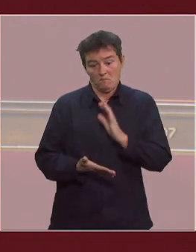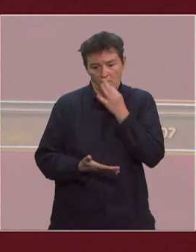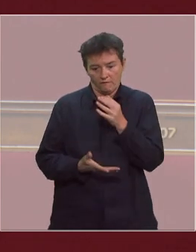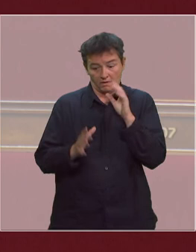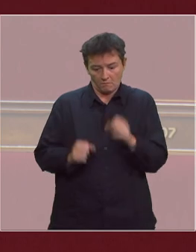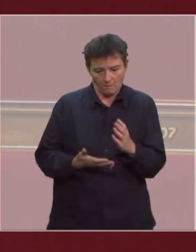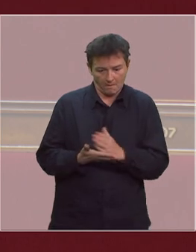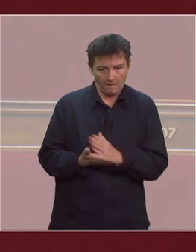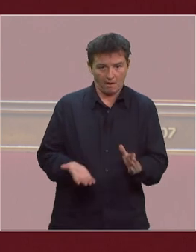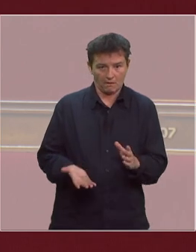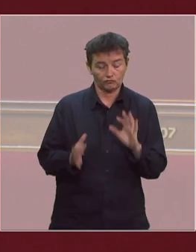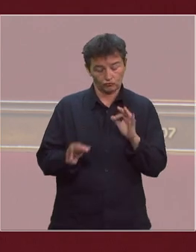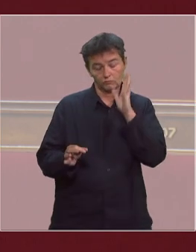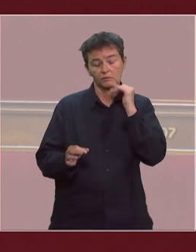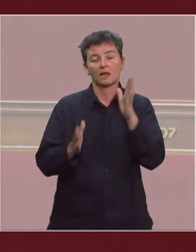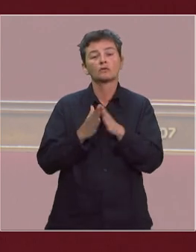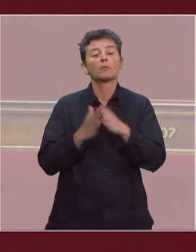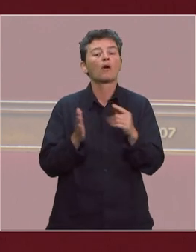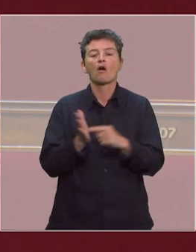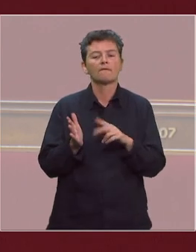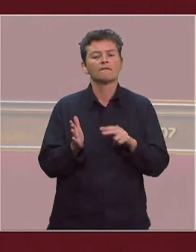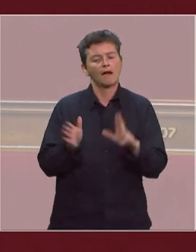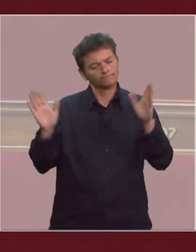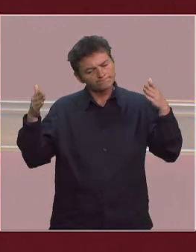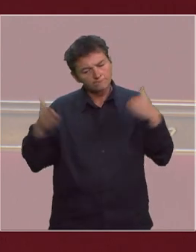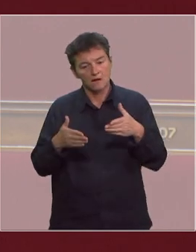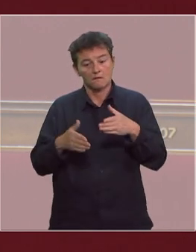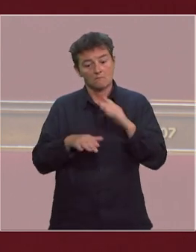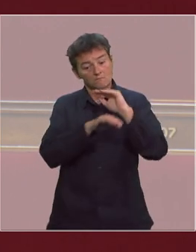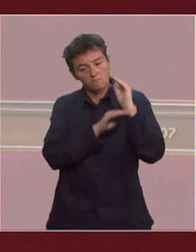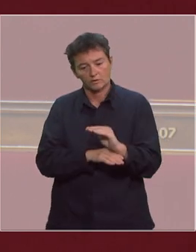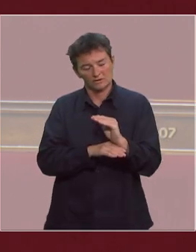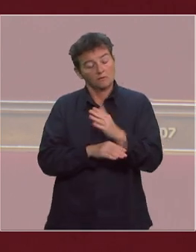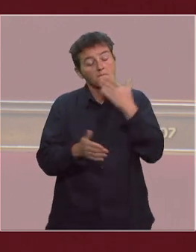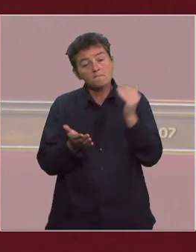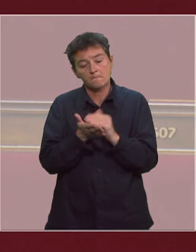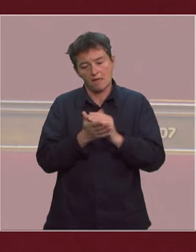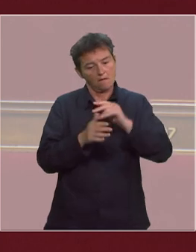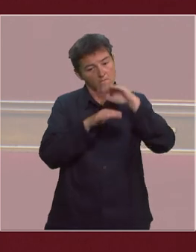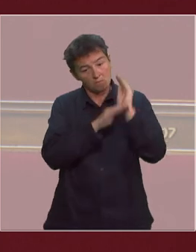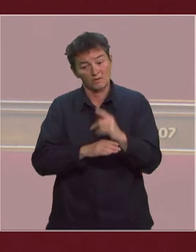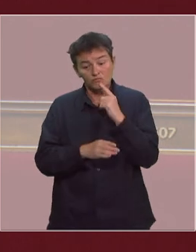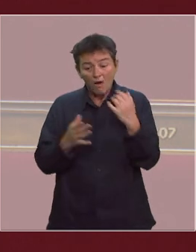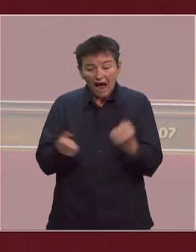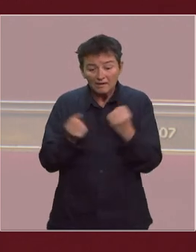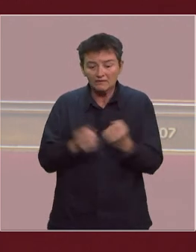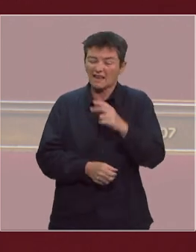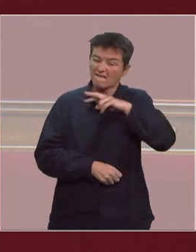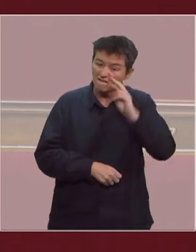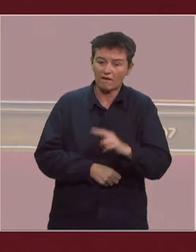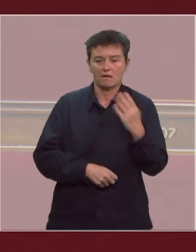cette fois. C'est pourquoi je vous demande quand allez-vous concentrer des moyens de protection optimum sur les activités strictement